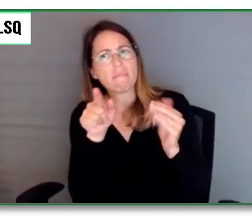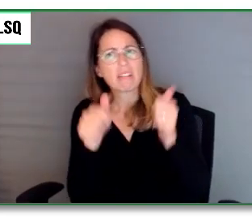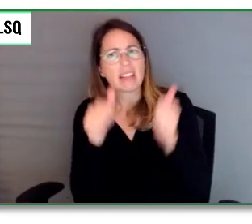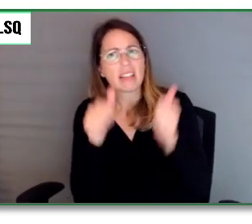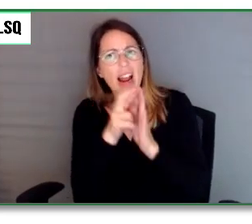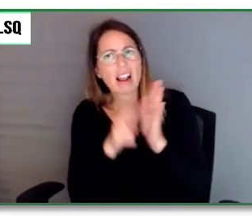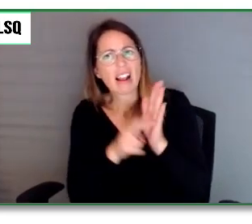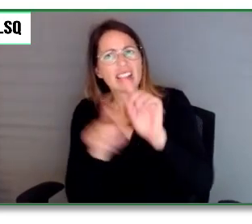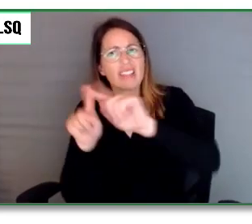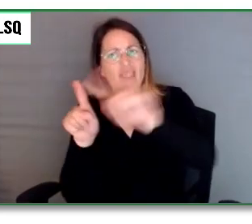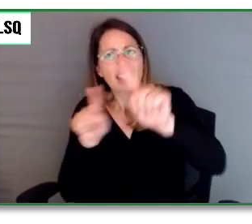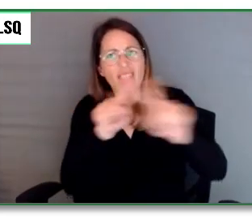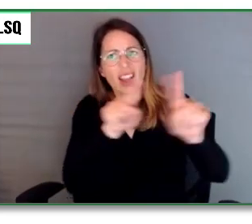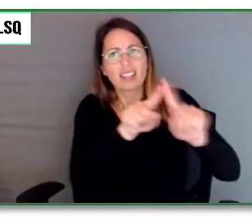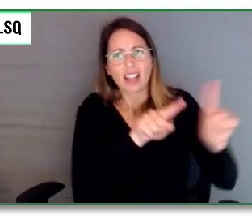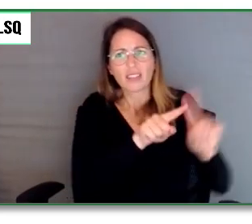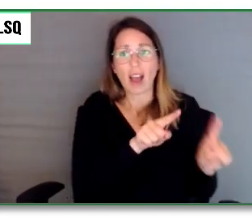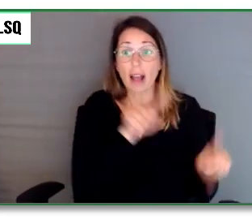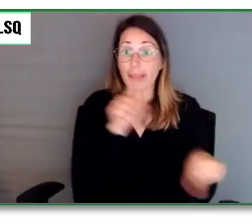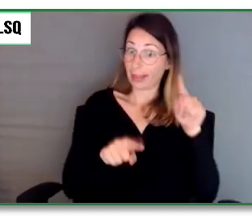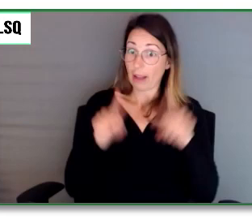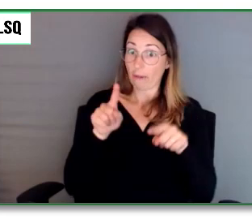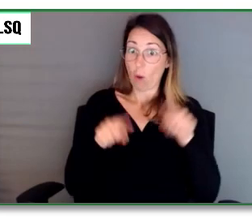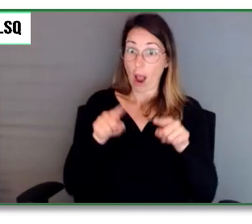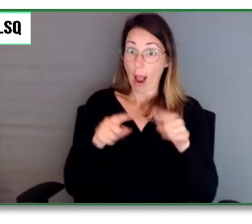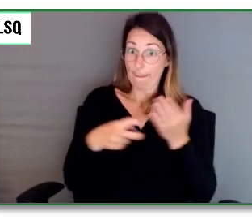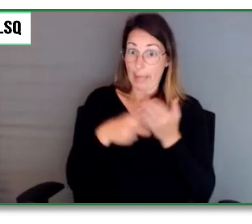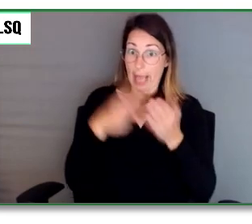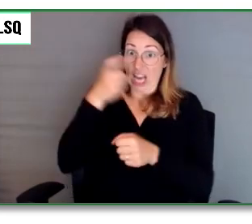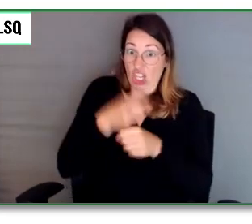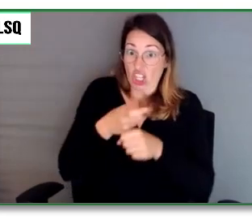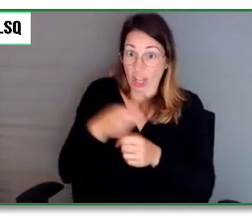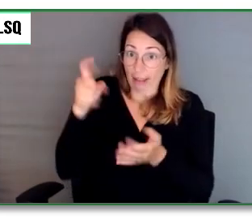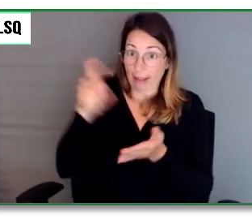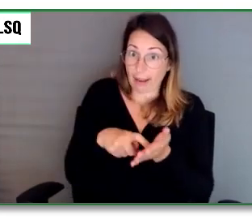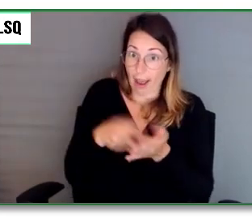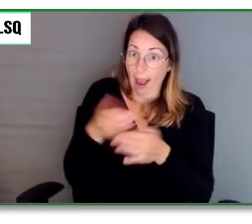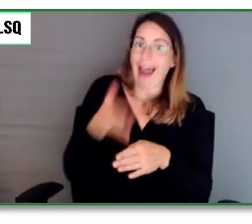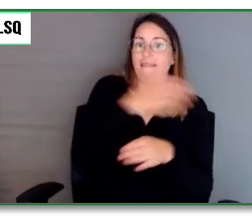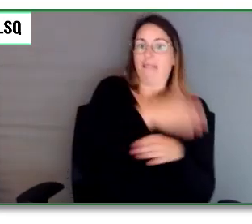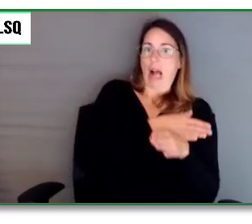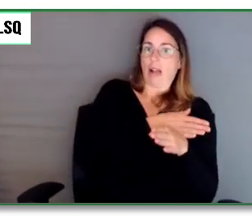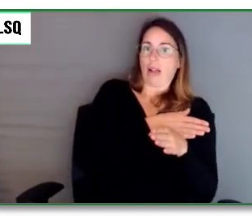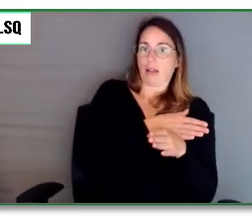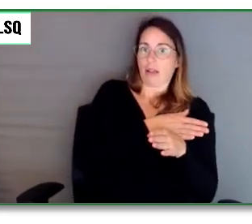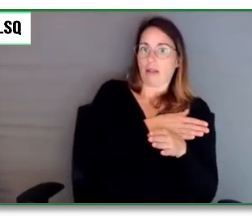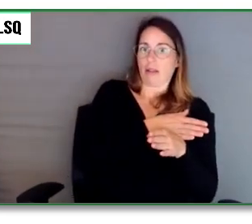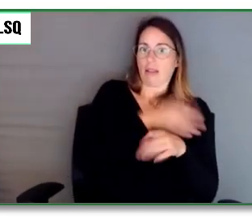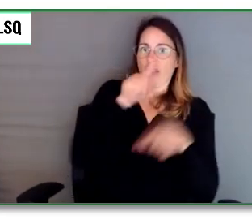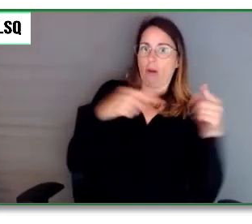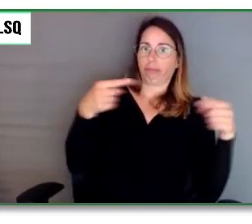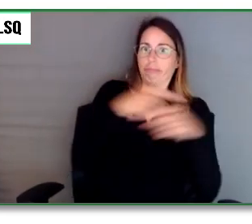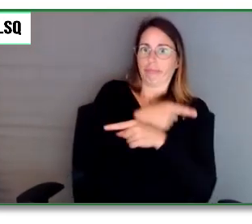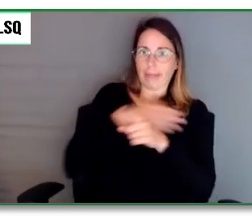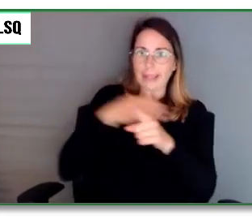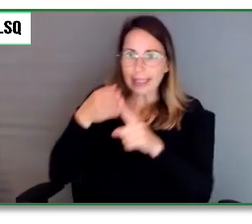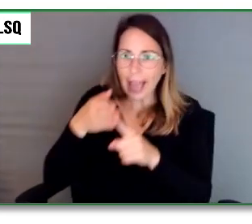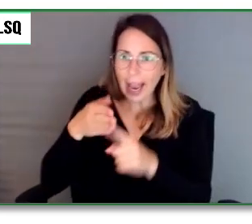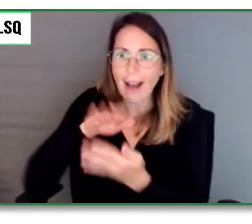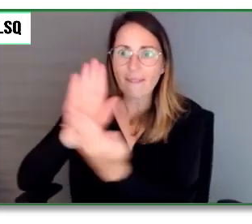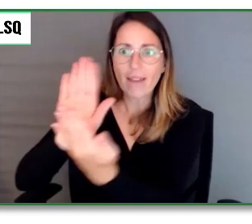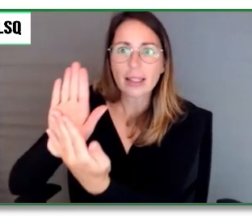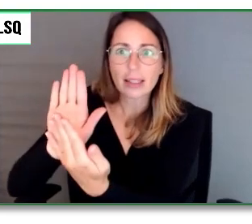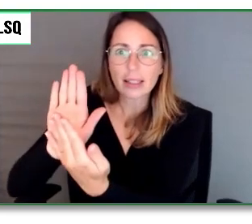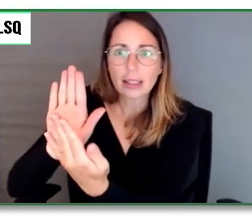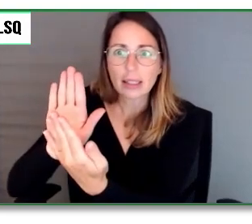Parfois, on peut l'acheter directement au guichet sur le site. On n'a pas toujours les mêmes équipements dans un parc